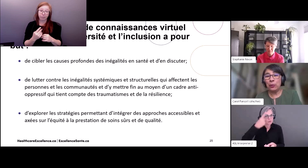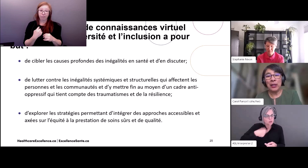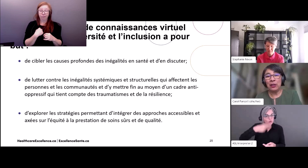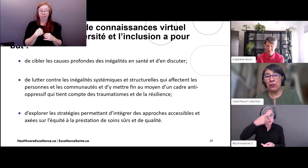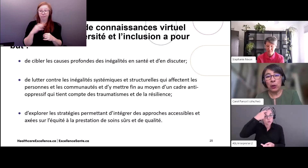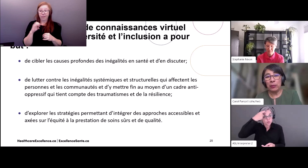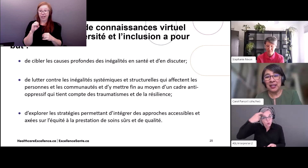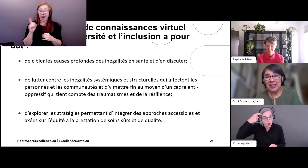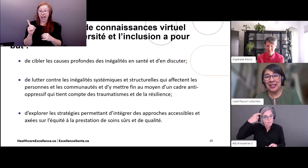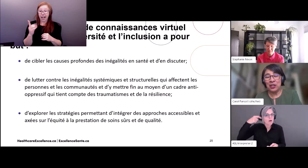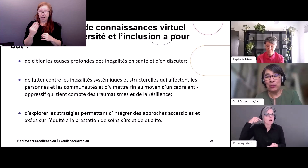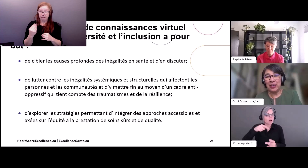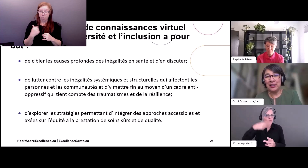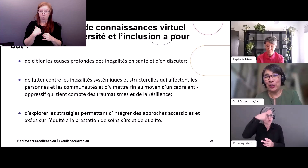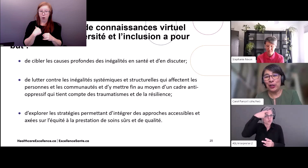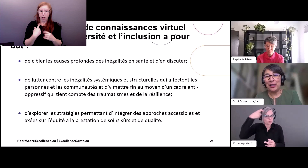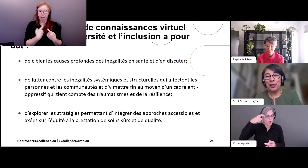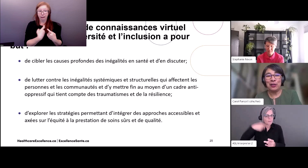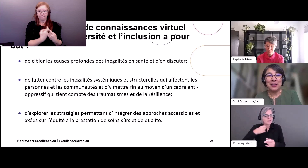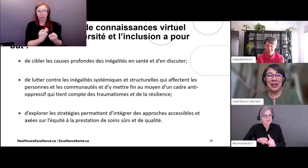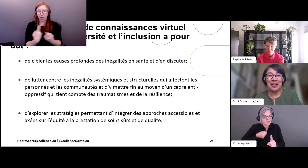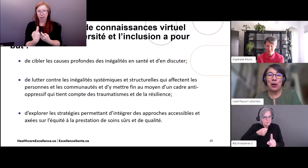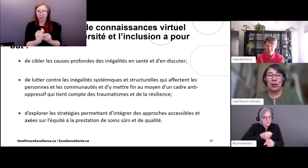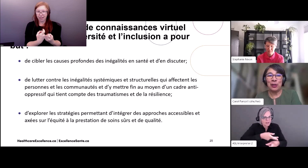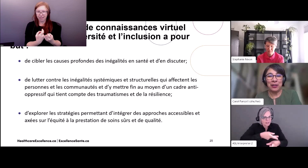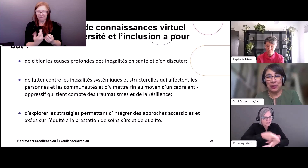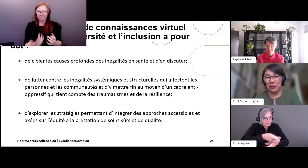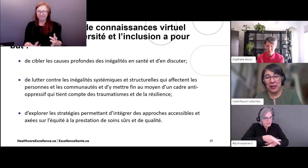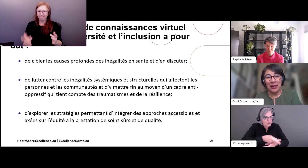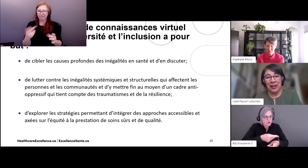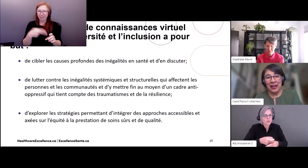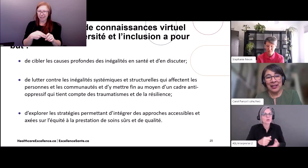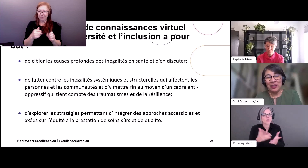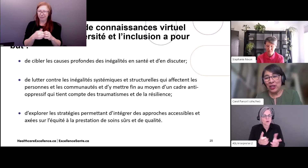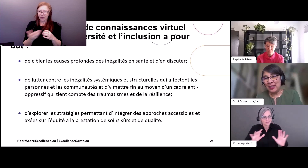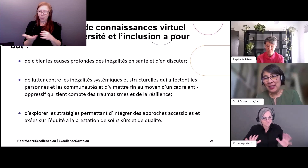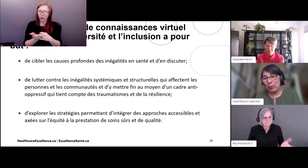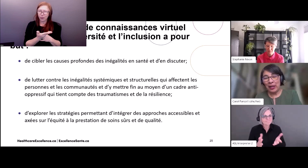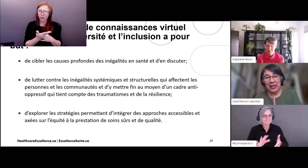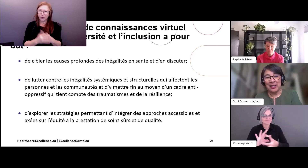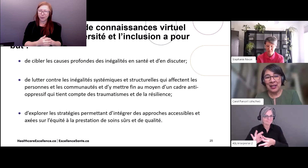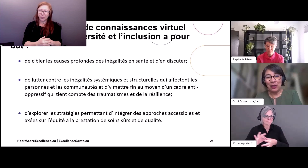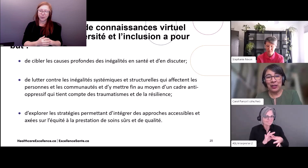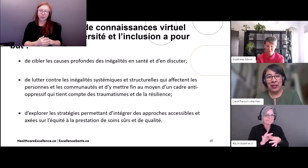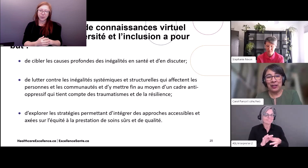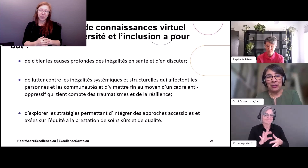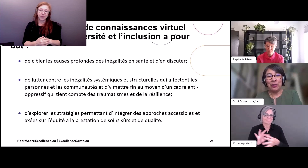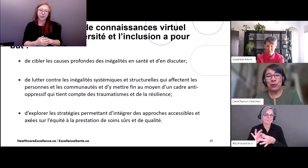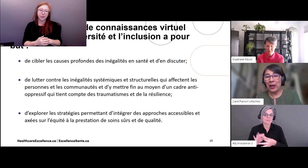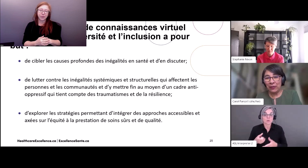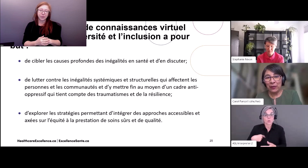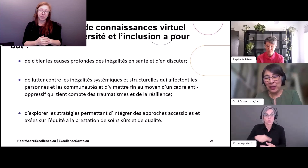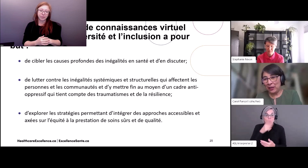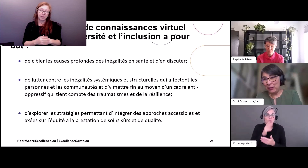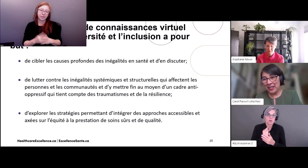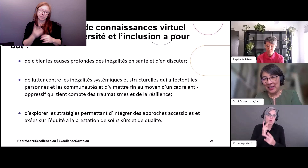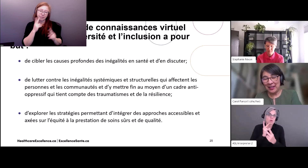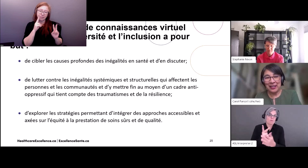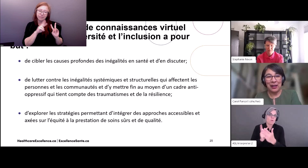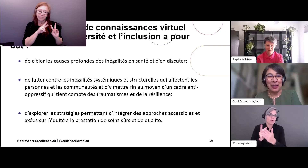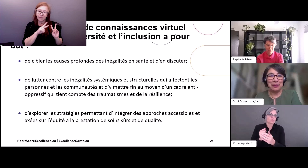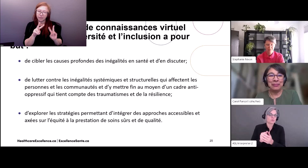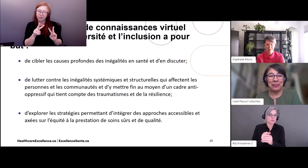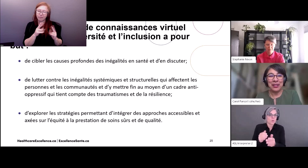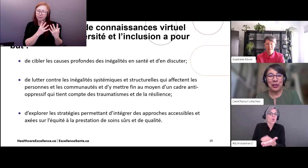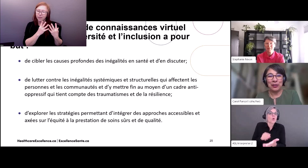pour garantir des partenariats engagés et inclusifs. On a hâte aussi de continuer à